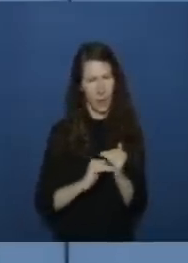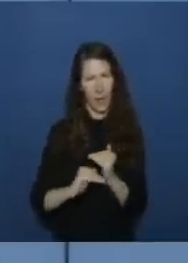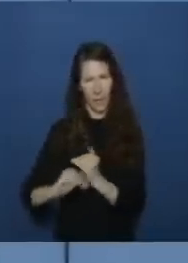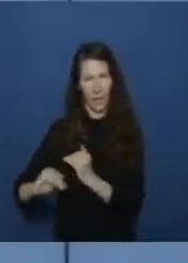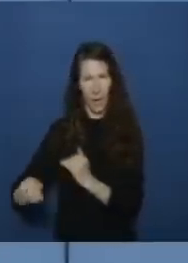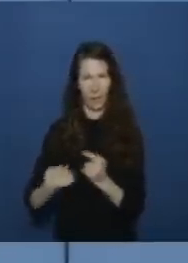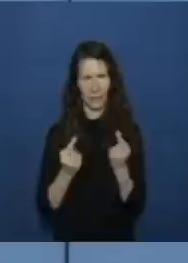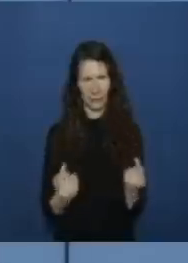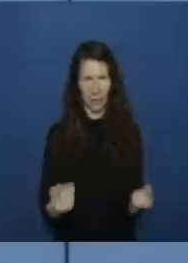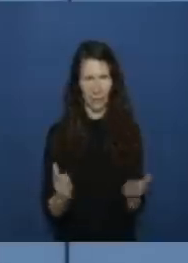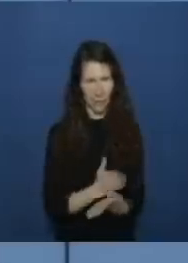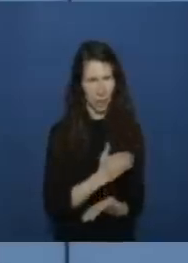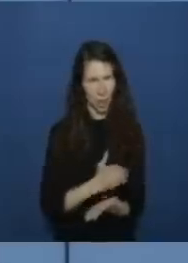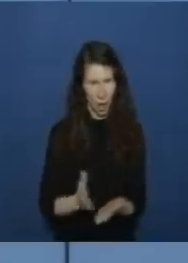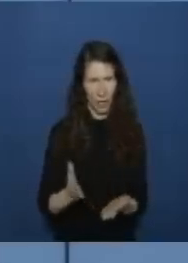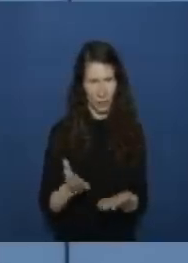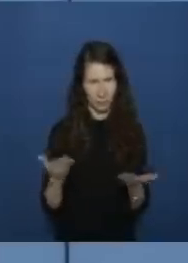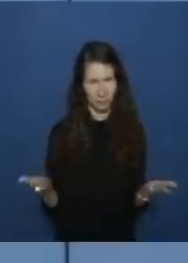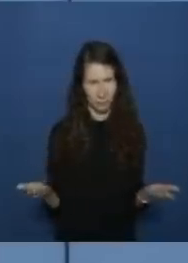entsprechenden